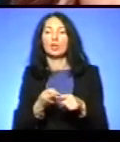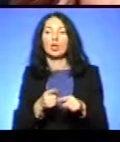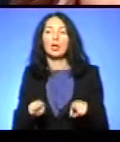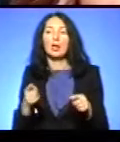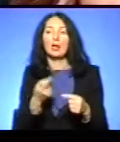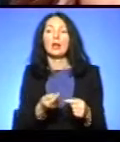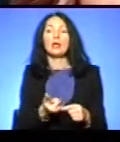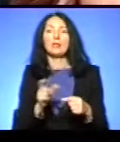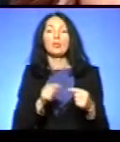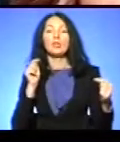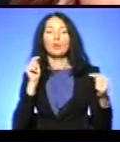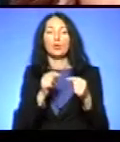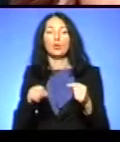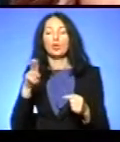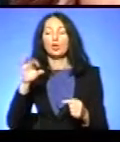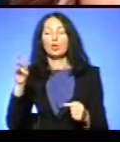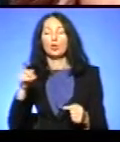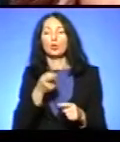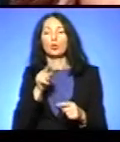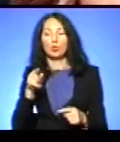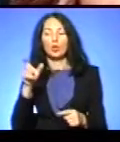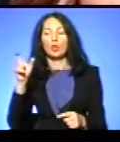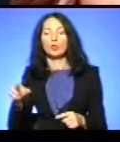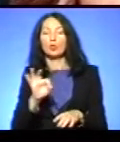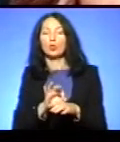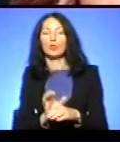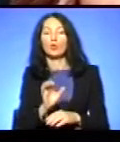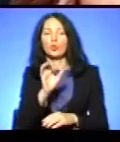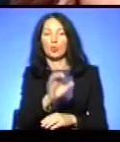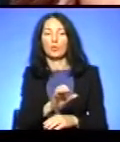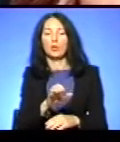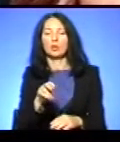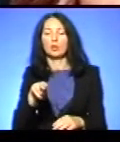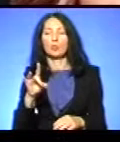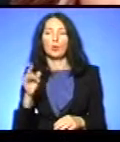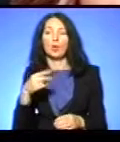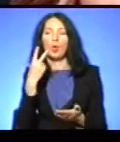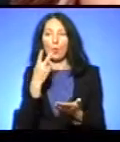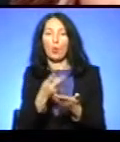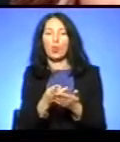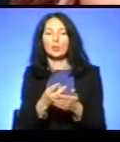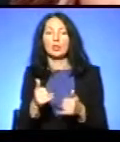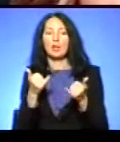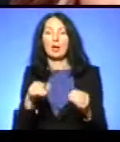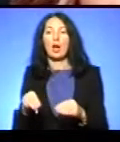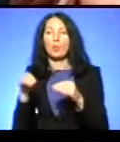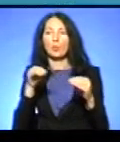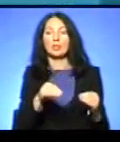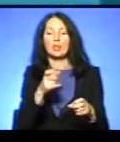знаходять, туди пацієнт відправляється при показаннях на трансплантацію кісткового мозку.